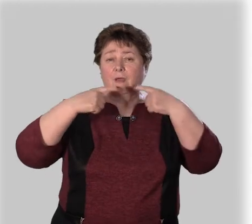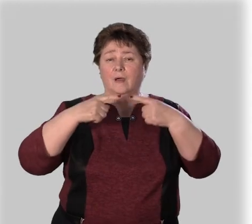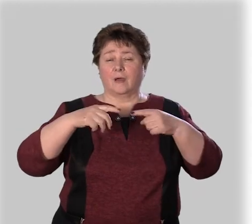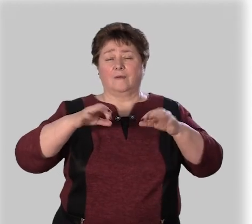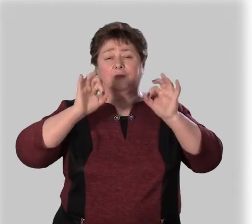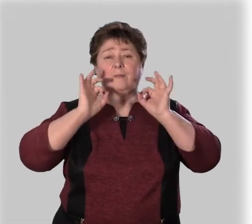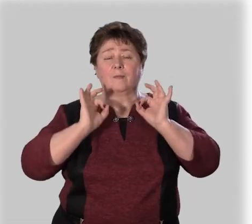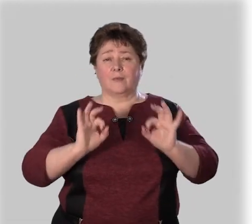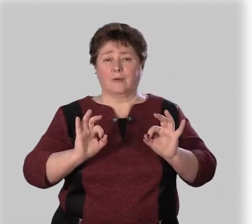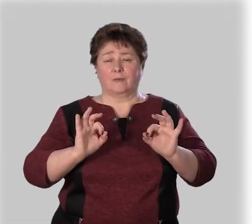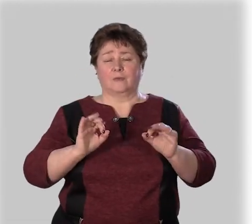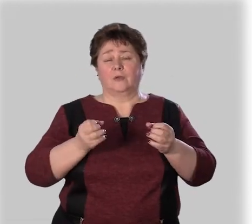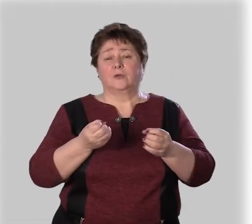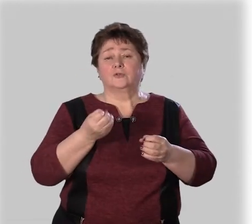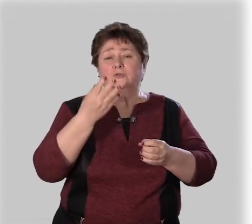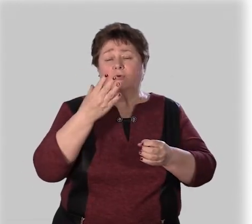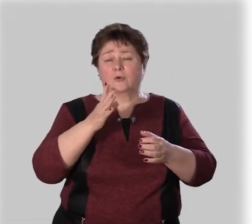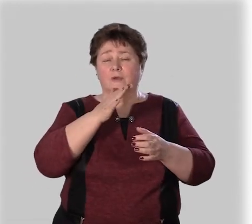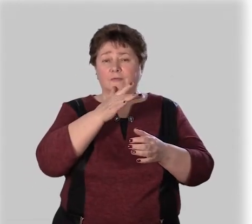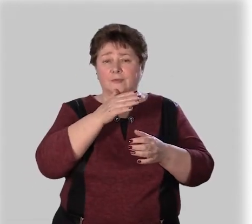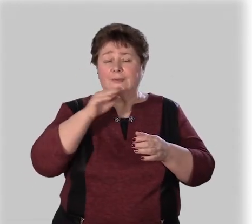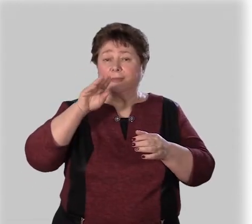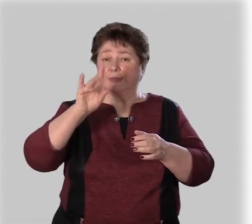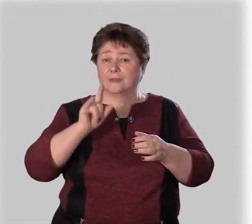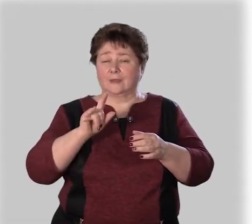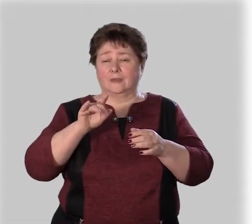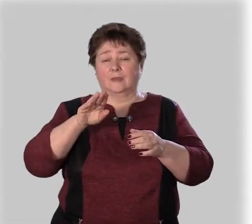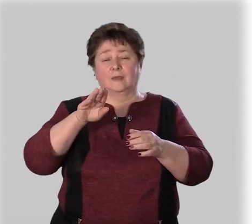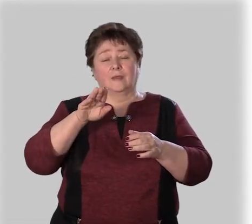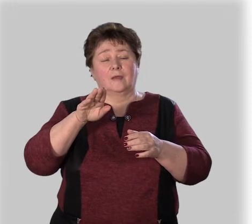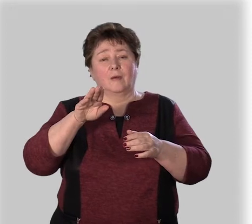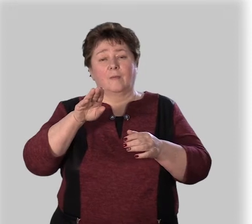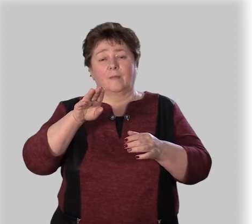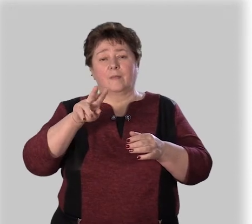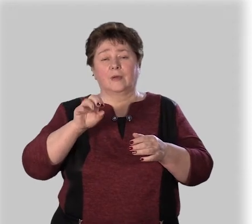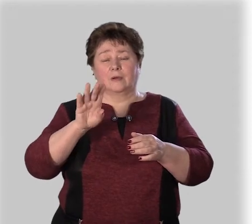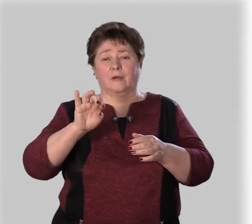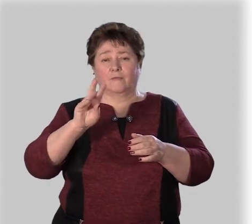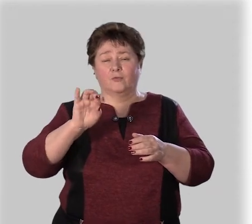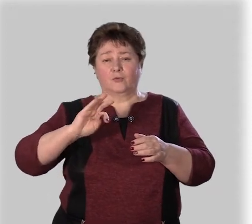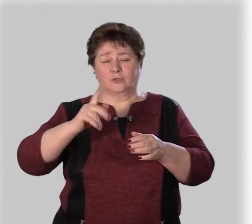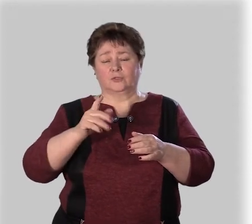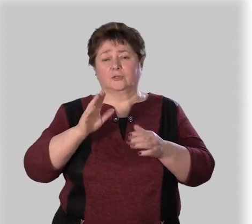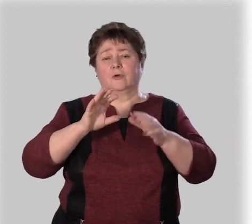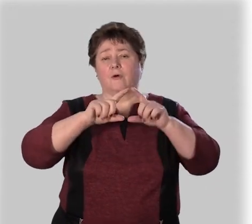Говорим правильно. Сколько времени ты проводишь в школе?